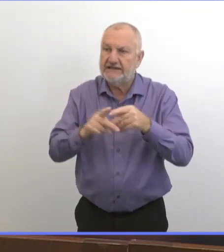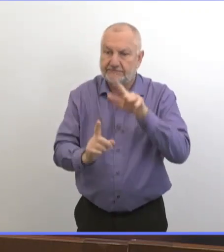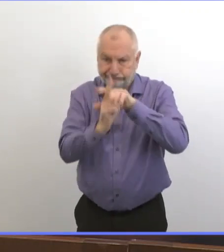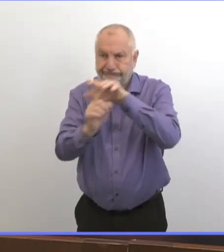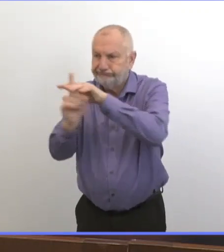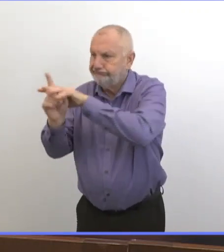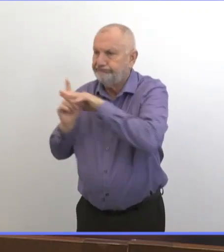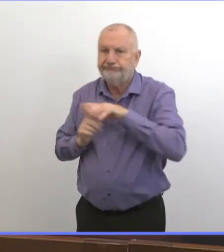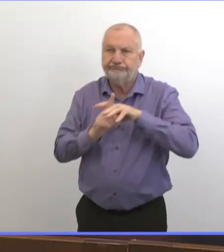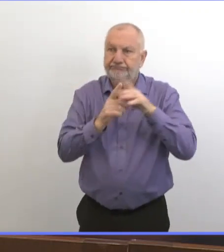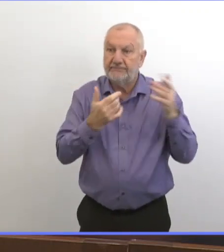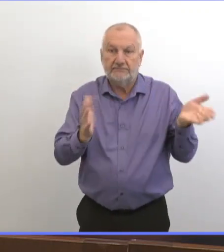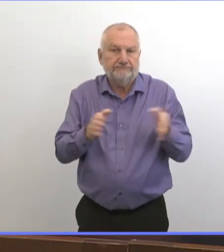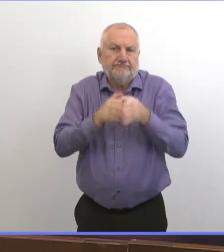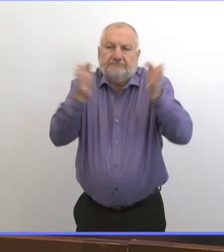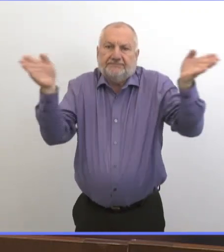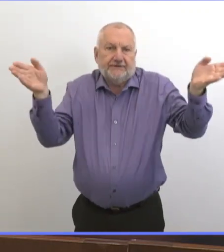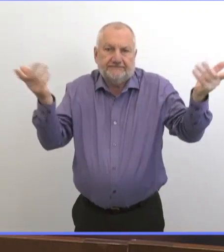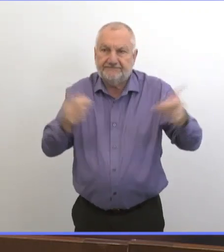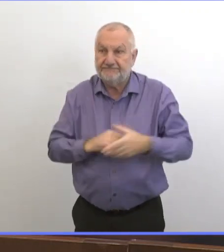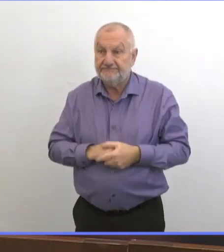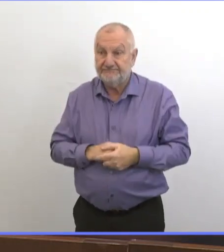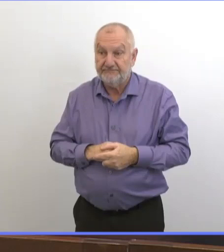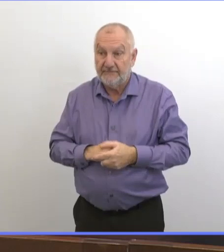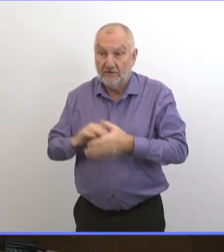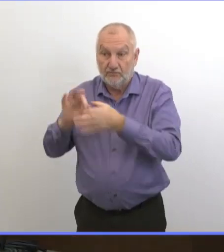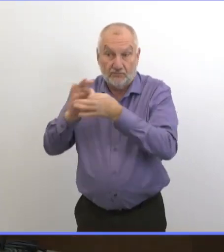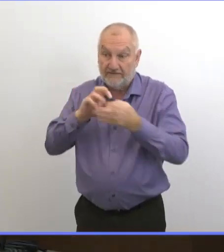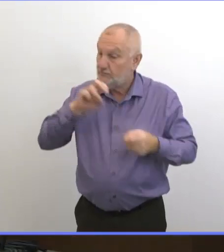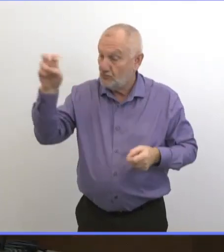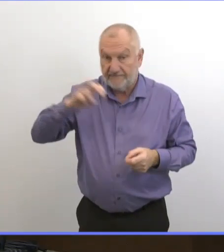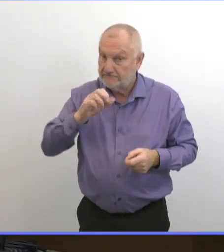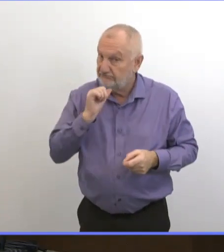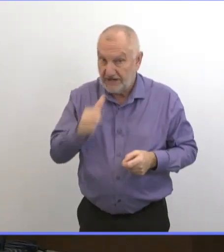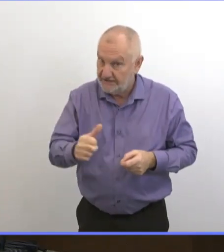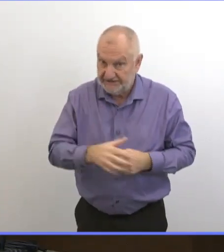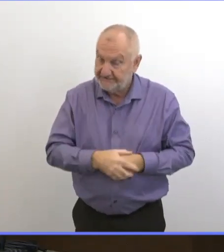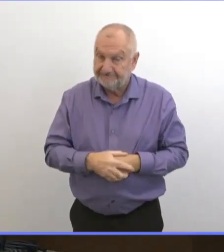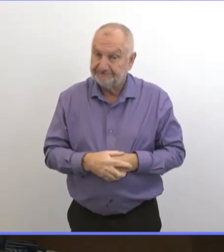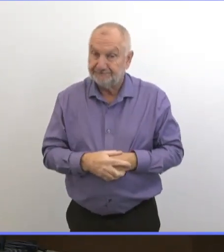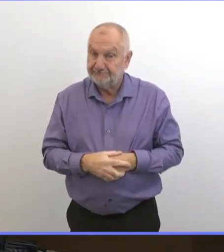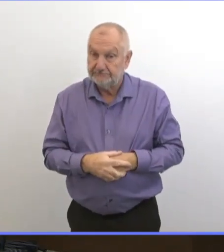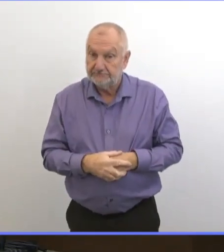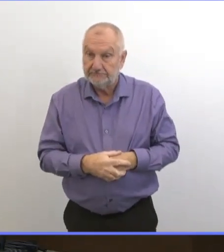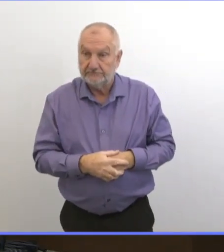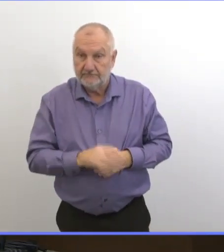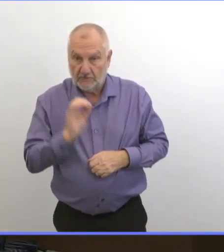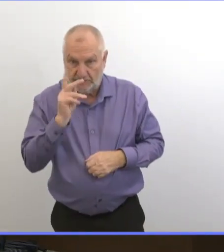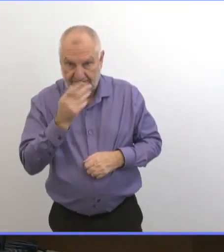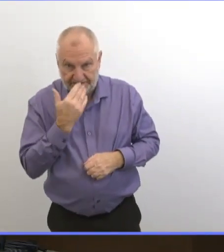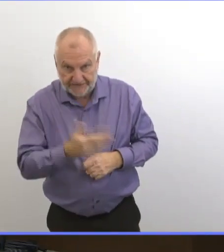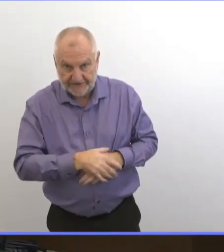On ne voit pas beaucoup de cas liés au voyage à l'heure actuelle. D'accord, merci pour ça.